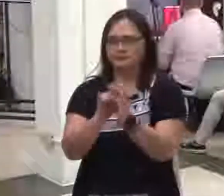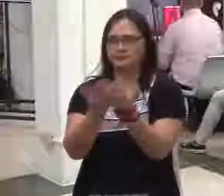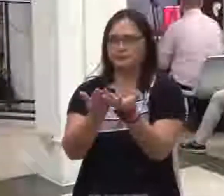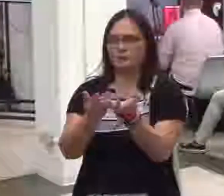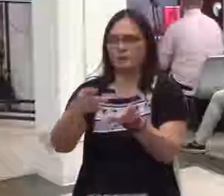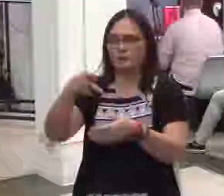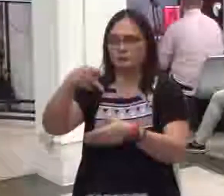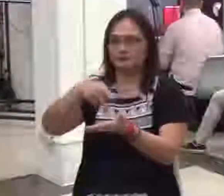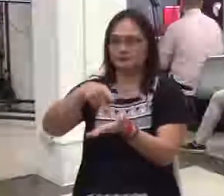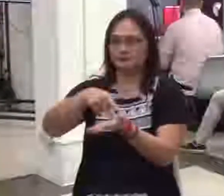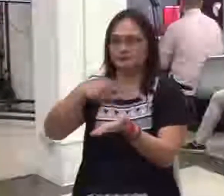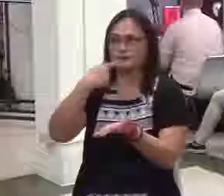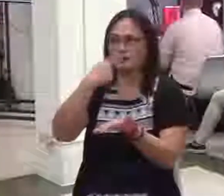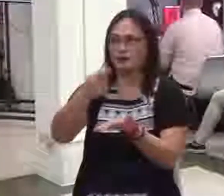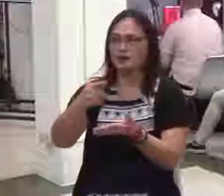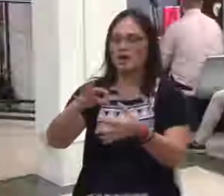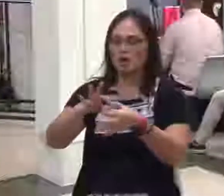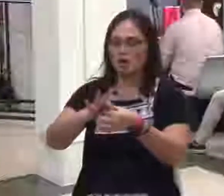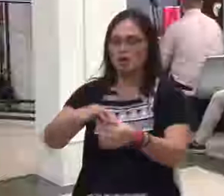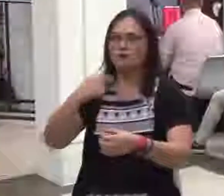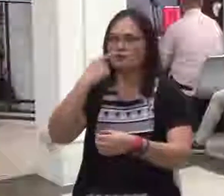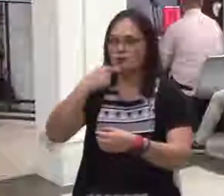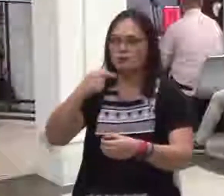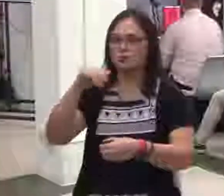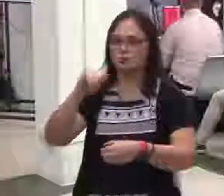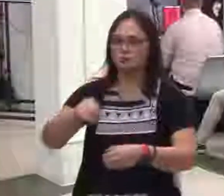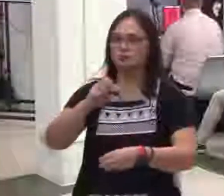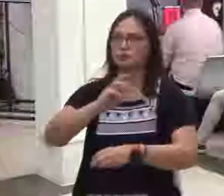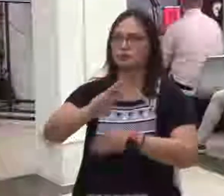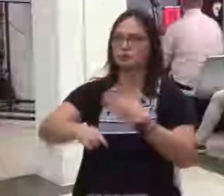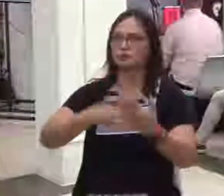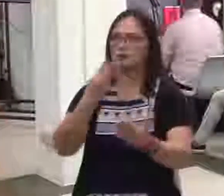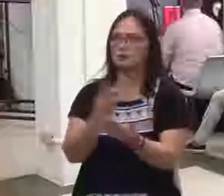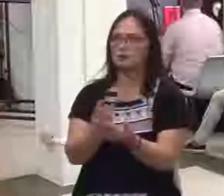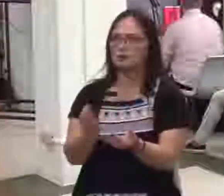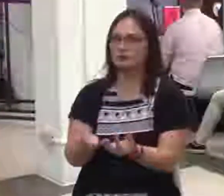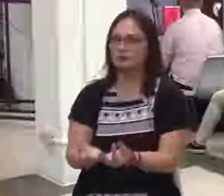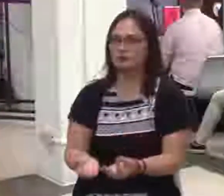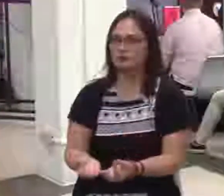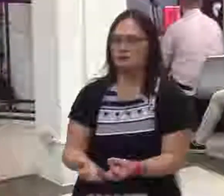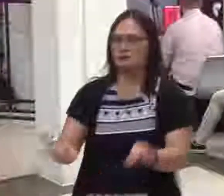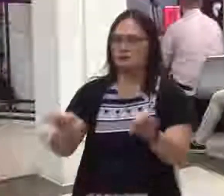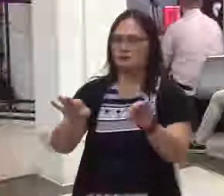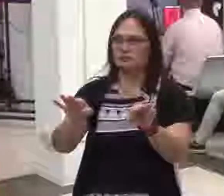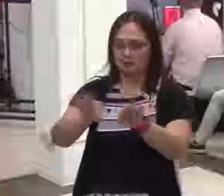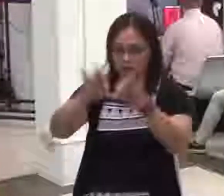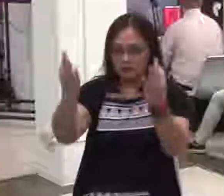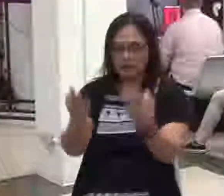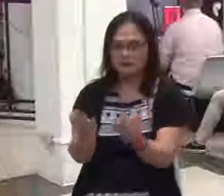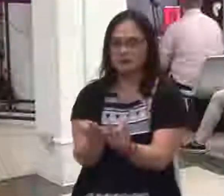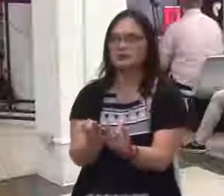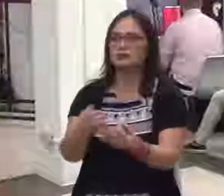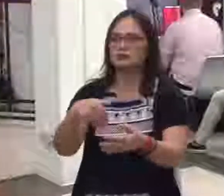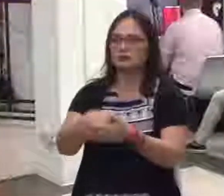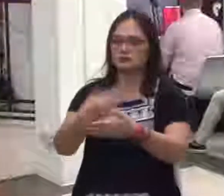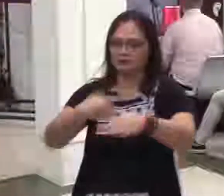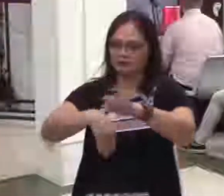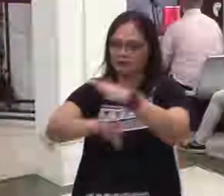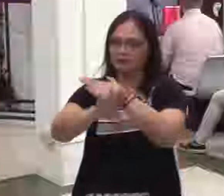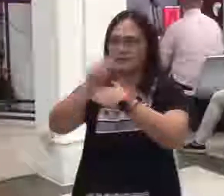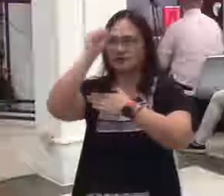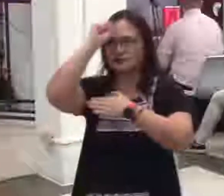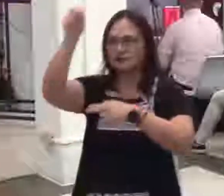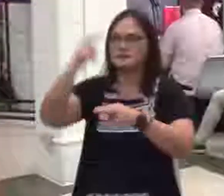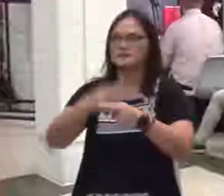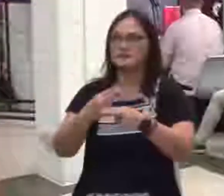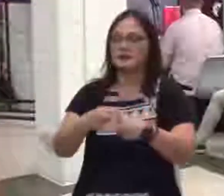Of whom the whole family in heaven and earth is named, and we are His family. Did you